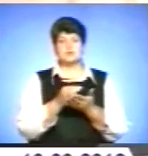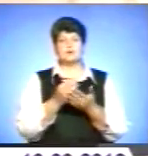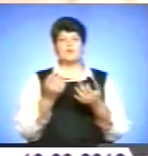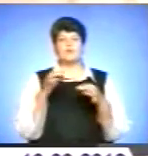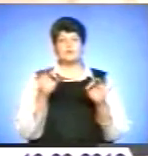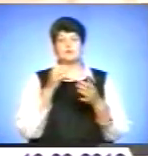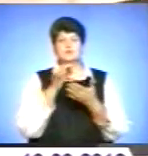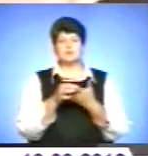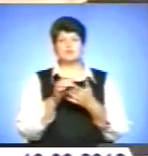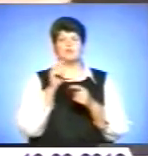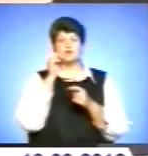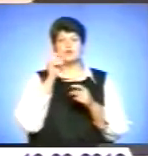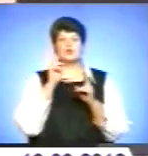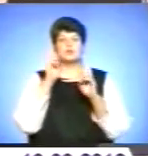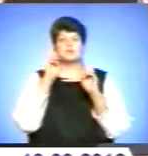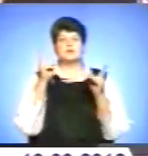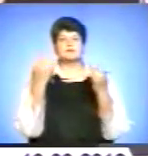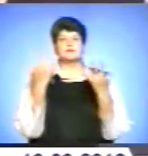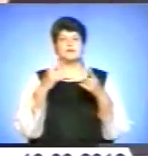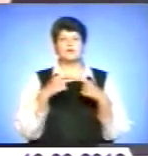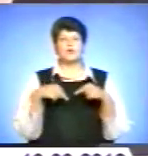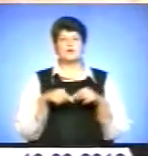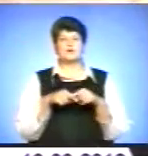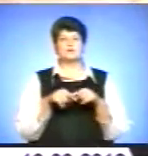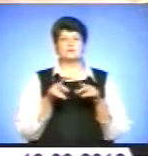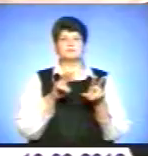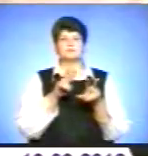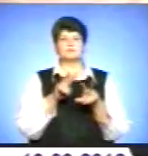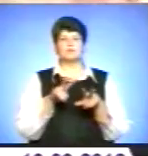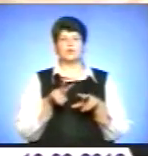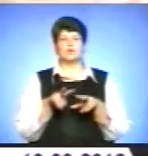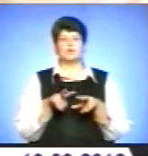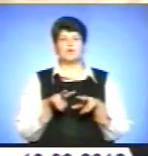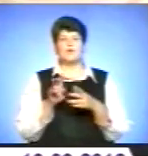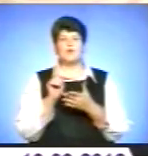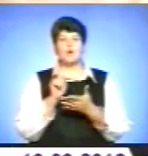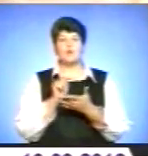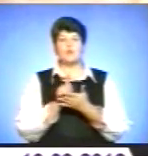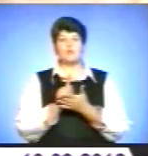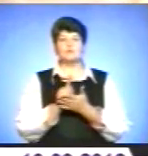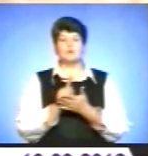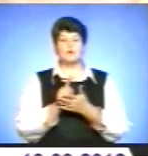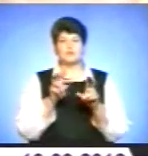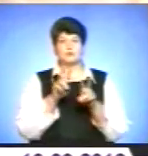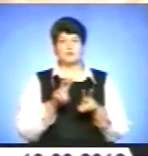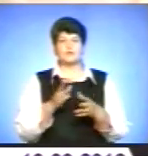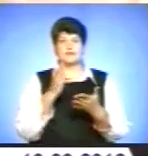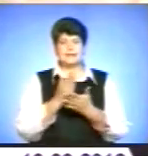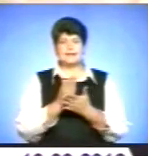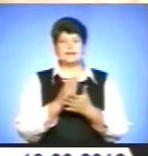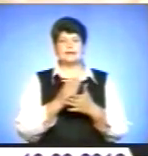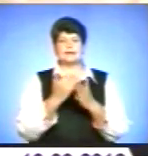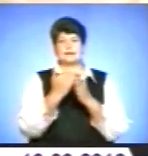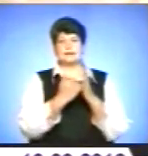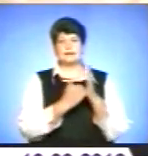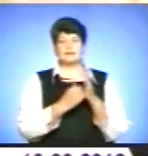ніхто не знає точно, скільки у нас органів нагляду і контролю. Обов'язковою умовою нагляду і контролю є наявність критерій